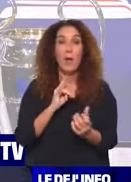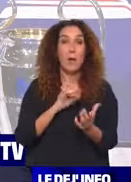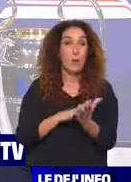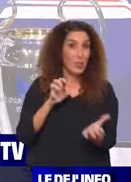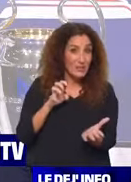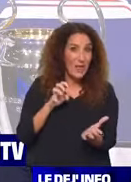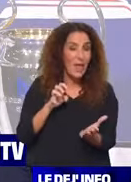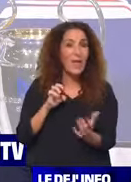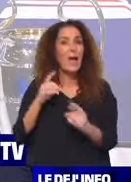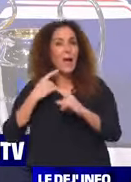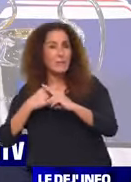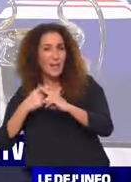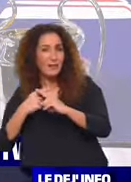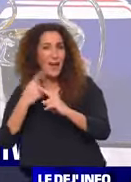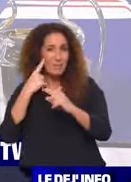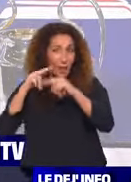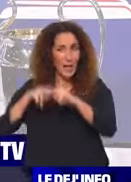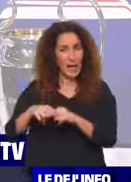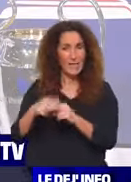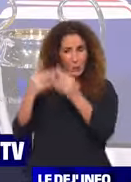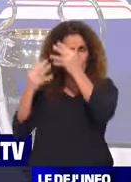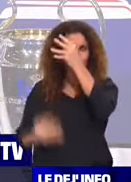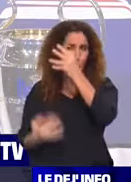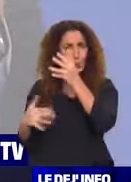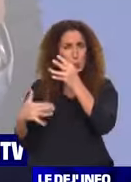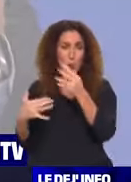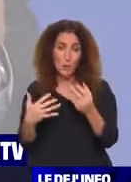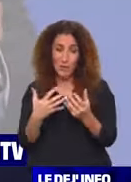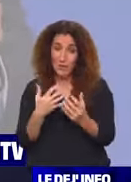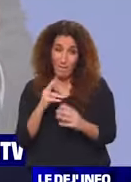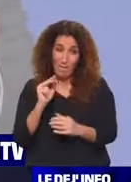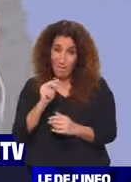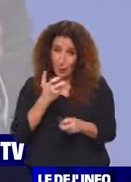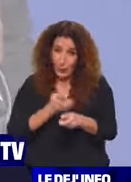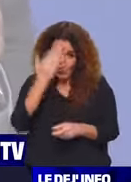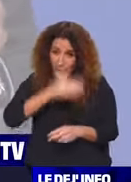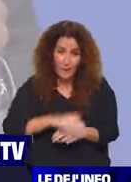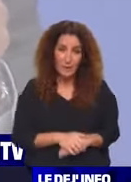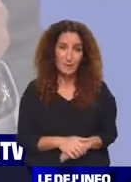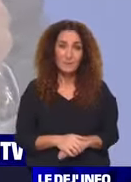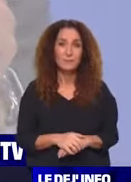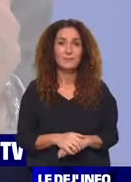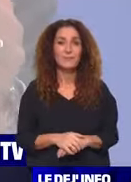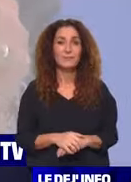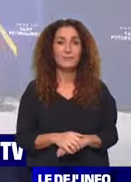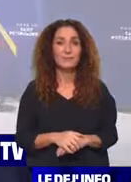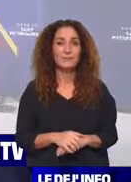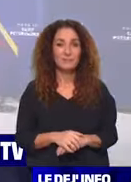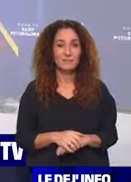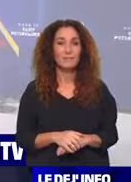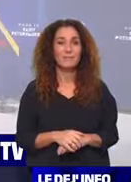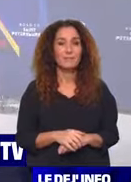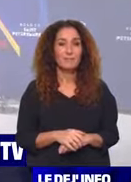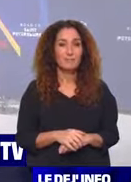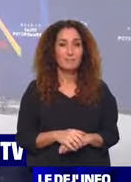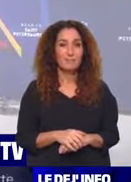l'Ajax-Amsterdam aussi. Donc il reste quand même des adversaires potentiels. Ce sera du lourd de toute façon. On va voir ce que ça va donner. Mais au moins, ça